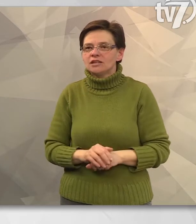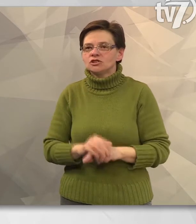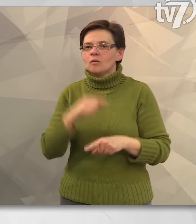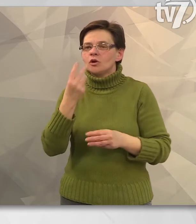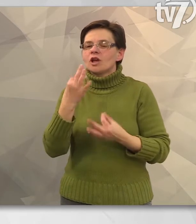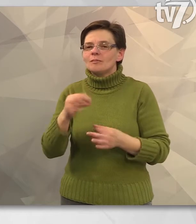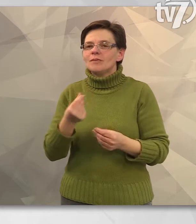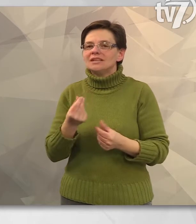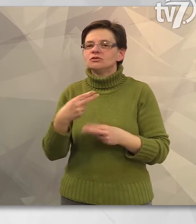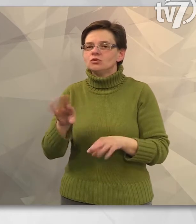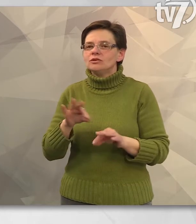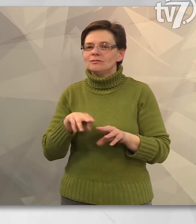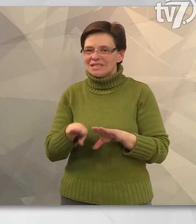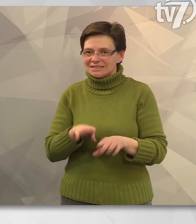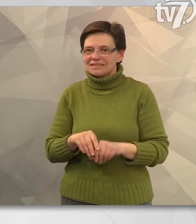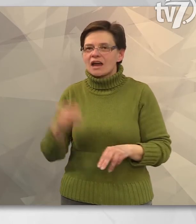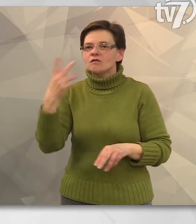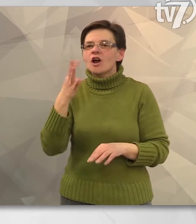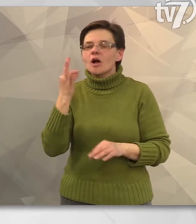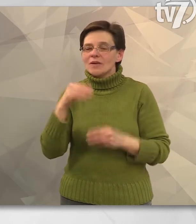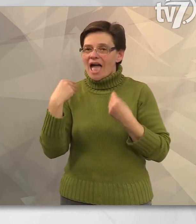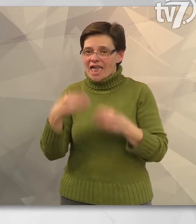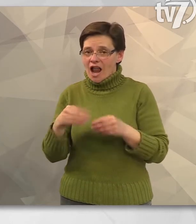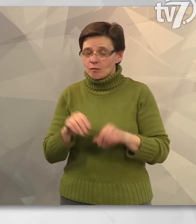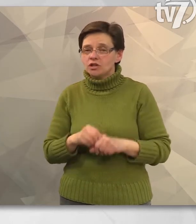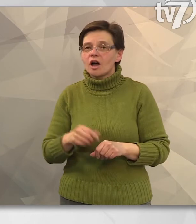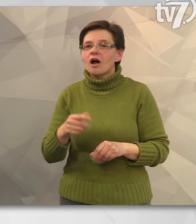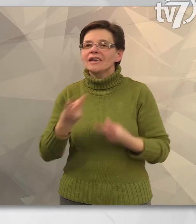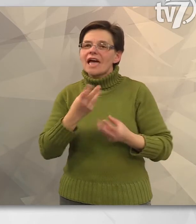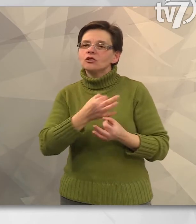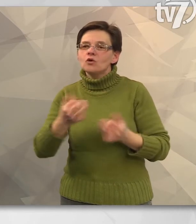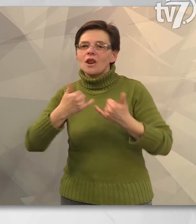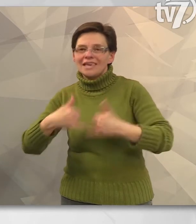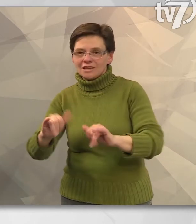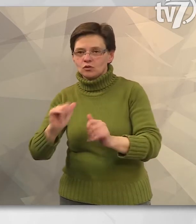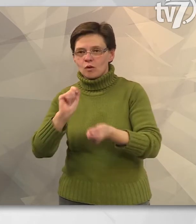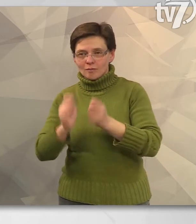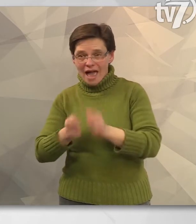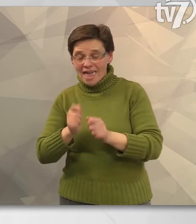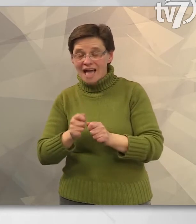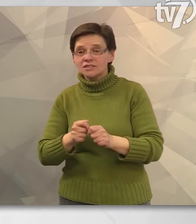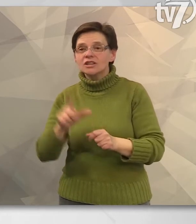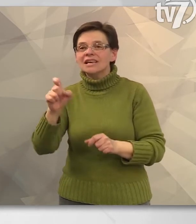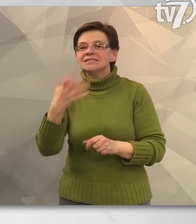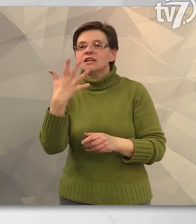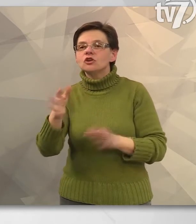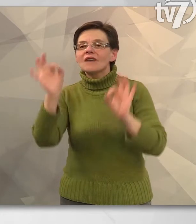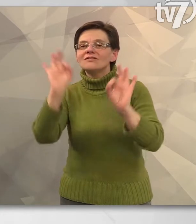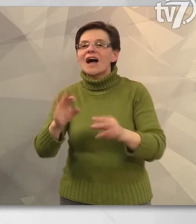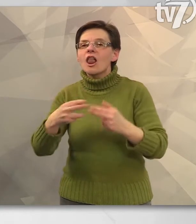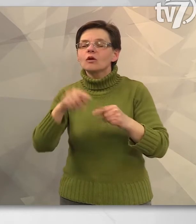Jelentette be a pénzügyminiszter. Varga Mihály elmondta, a kettől induló pályázat révén 250